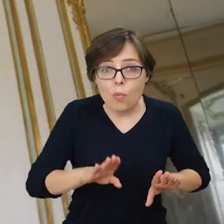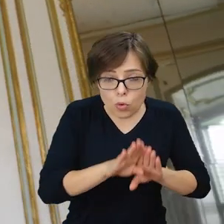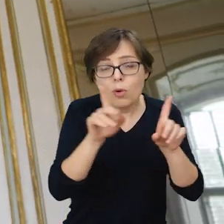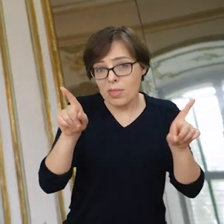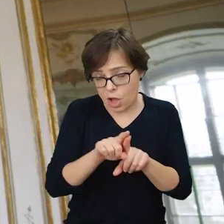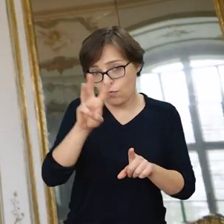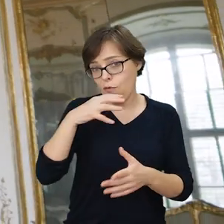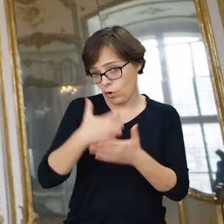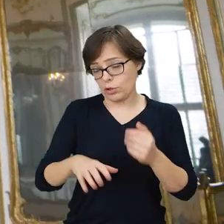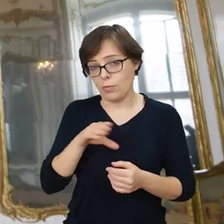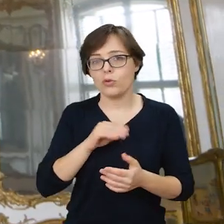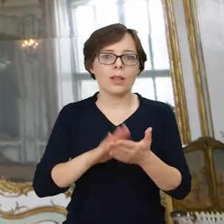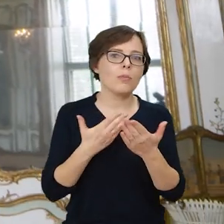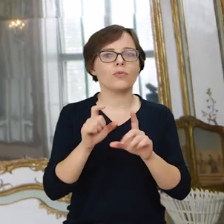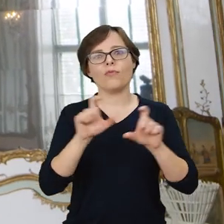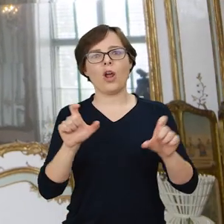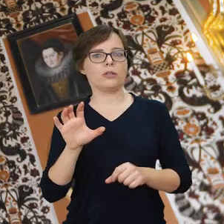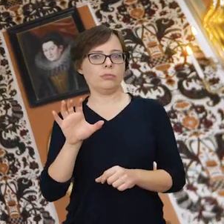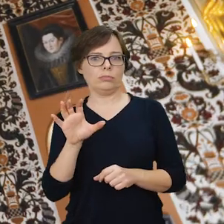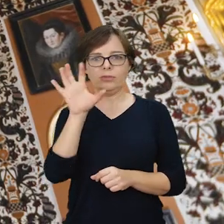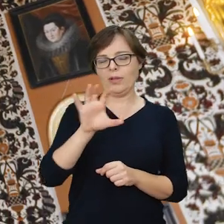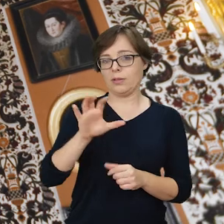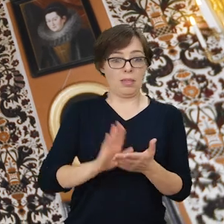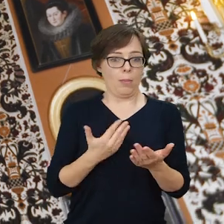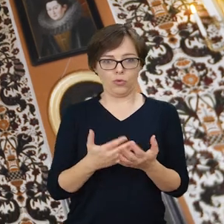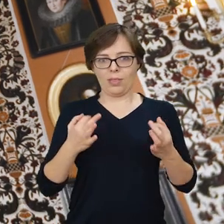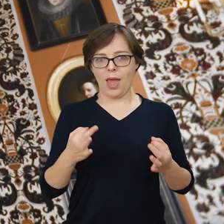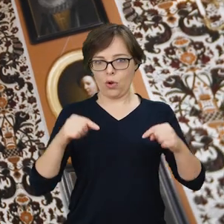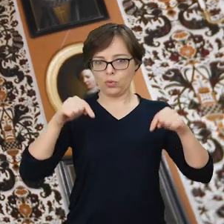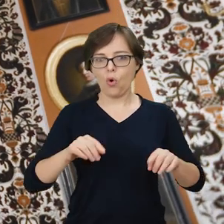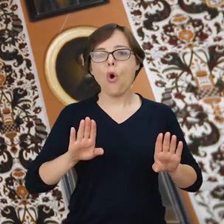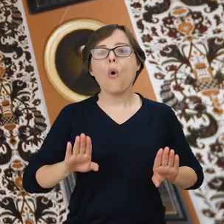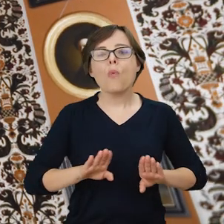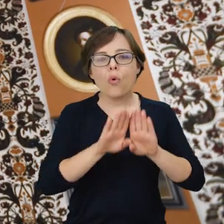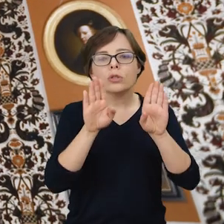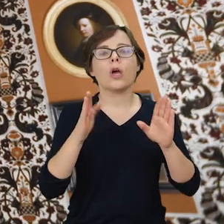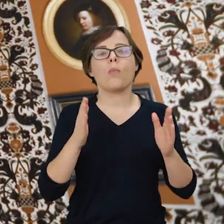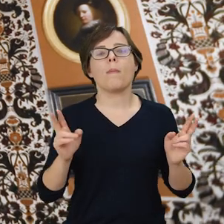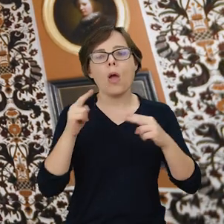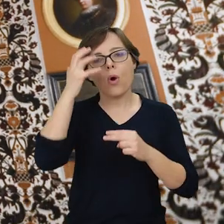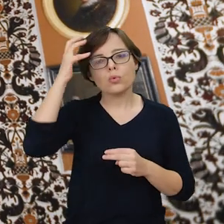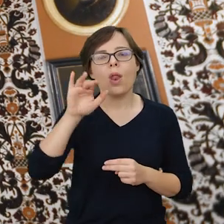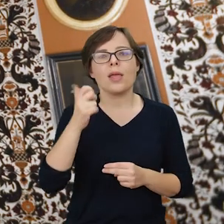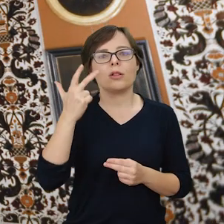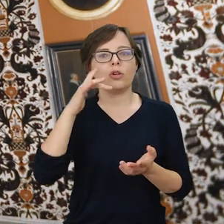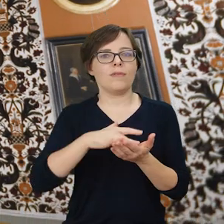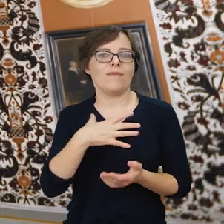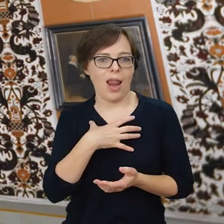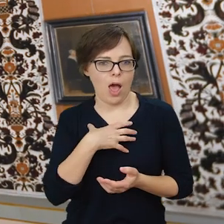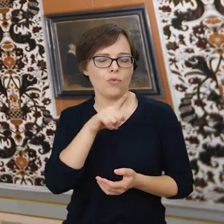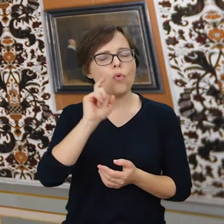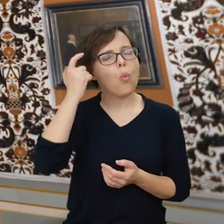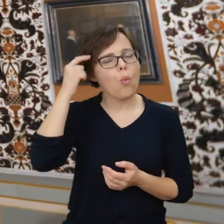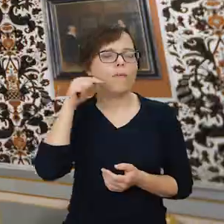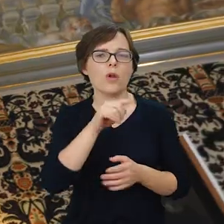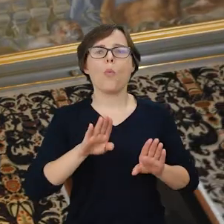również mogą skorzystać z tej strony, na przykład w trakcie zwiedzania. To znaczy teraz jesteśmy w Muzeum Pałacu Króla Jana III w Wilanowie. Jest